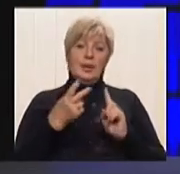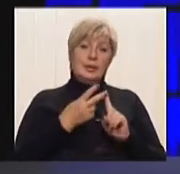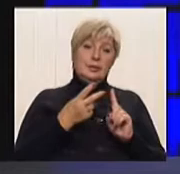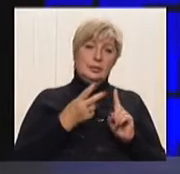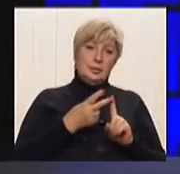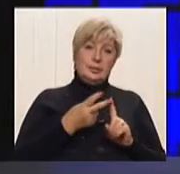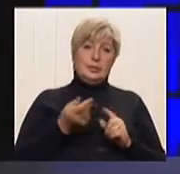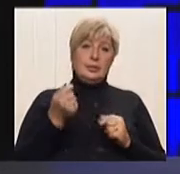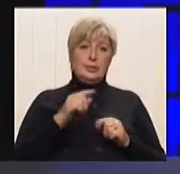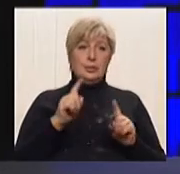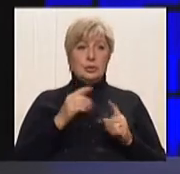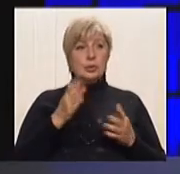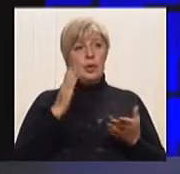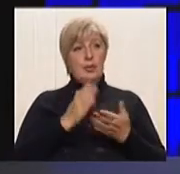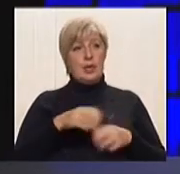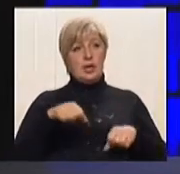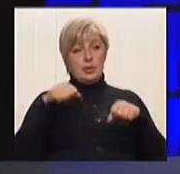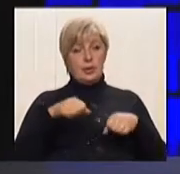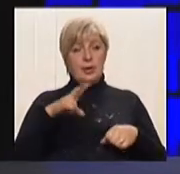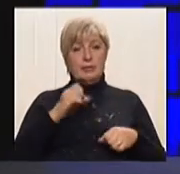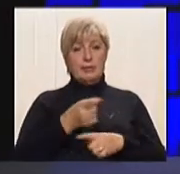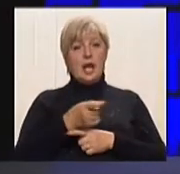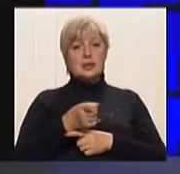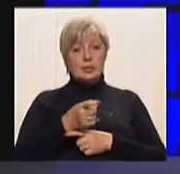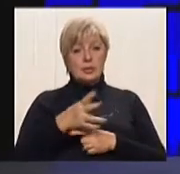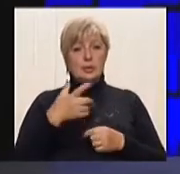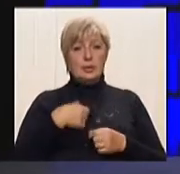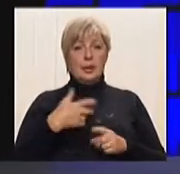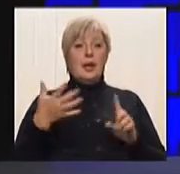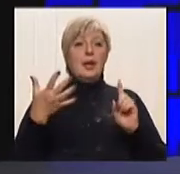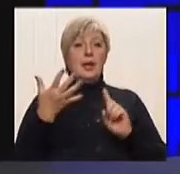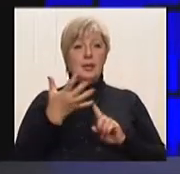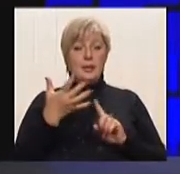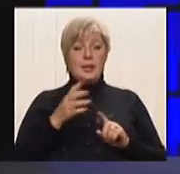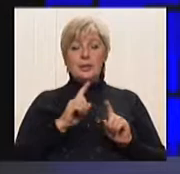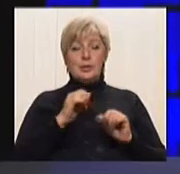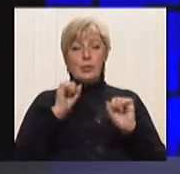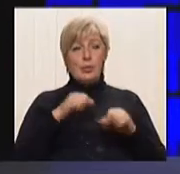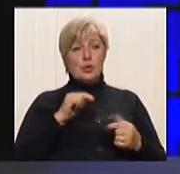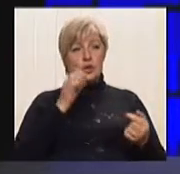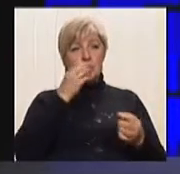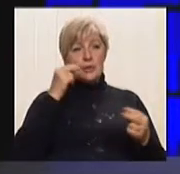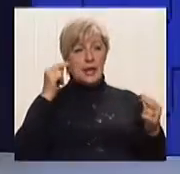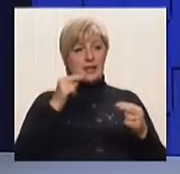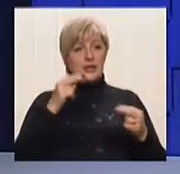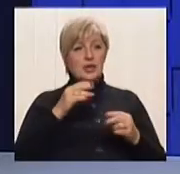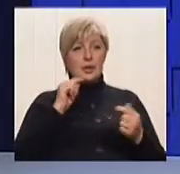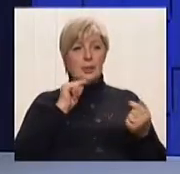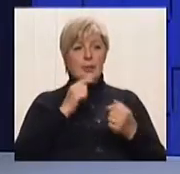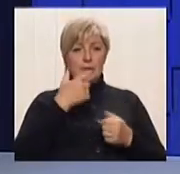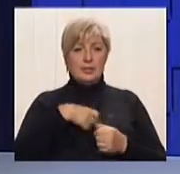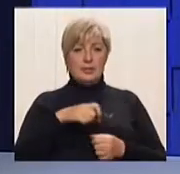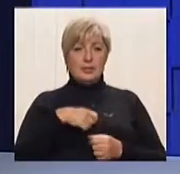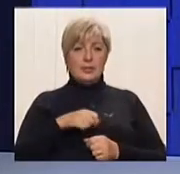маєш право на зброю, і п'ята, що ти можеш насвідчити проти себе. Так, от, як в нас? Що знають в нас,